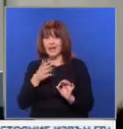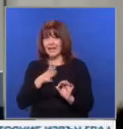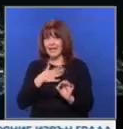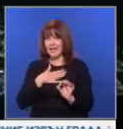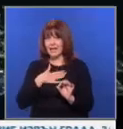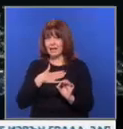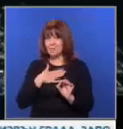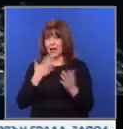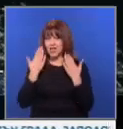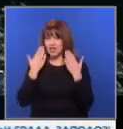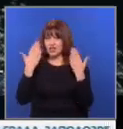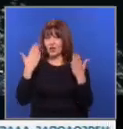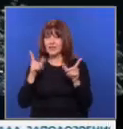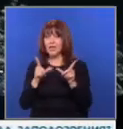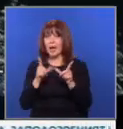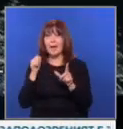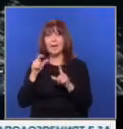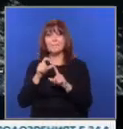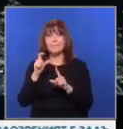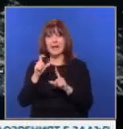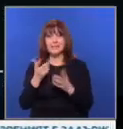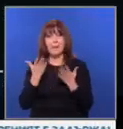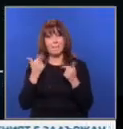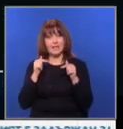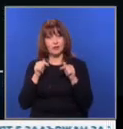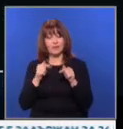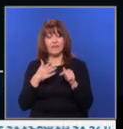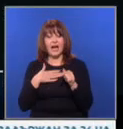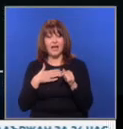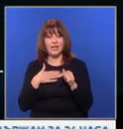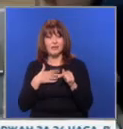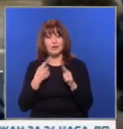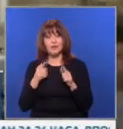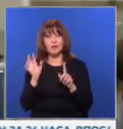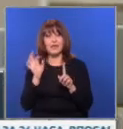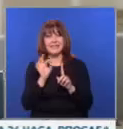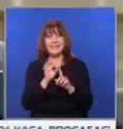на Марс? Но преди Марс има друга цел. Само на три дни път от Земята.